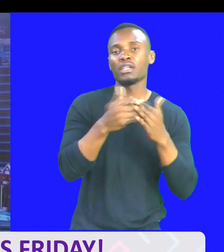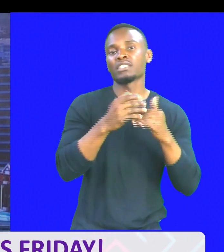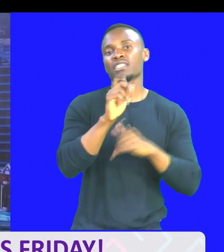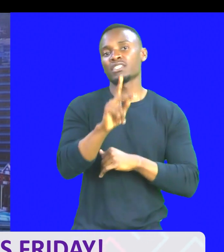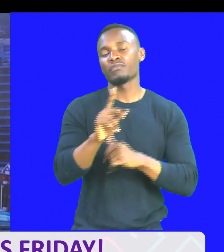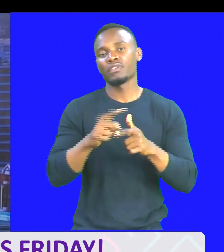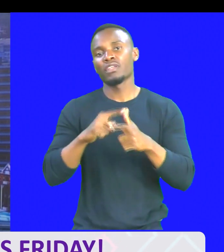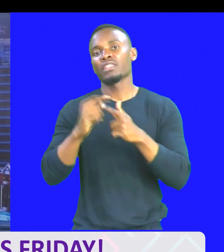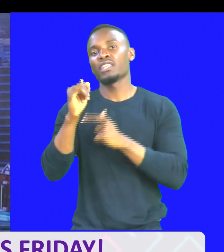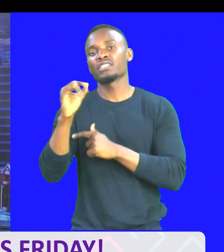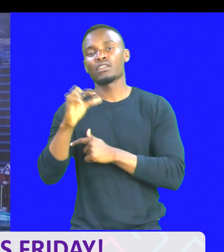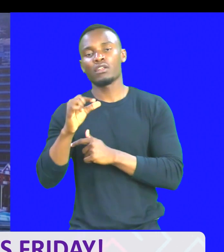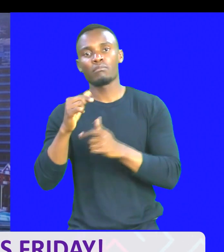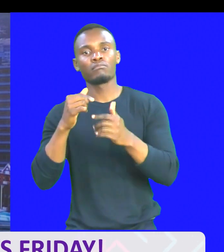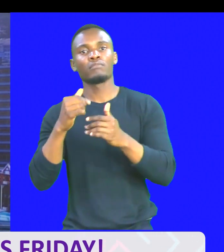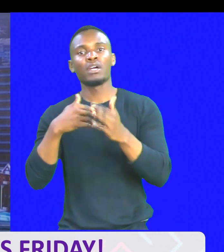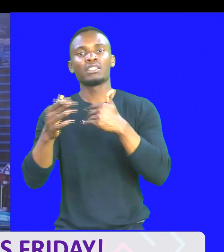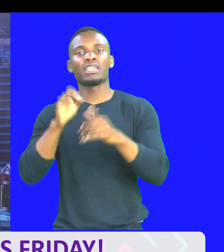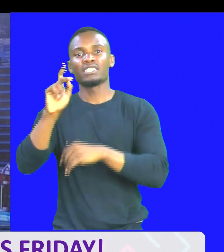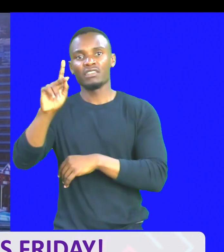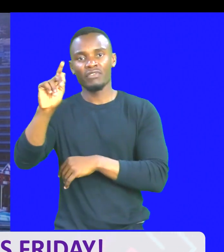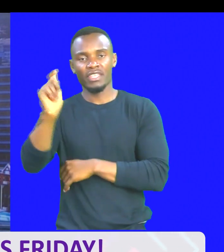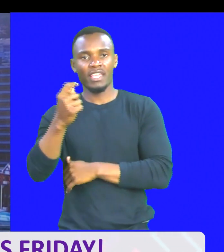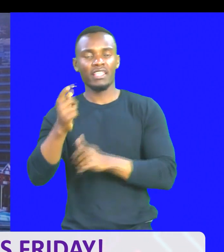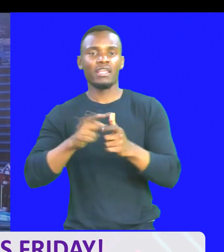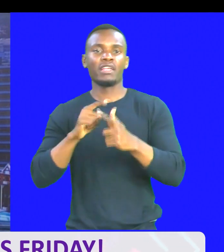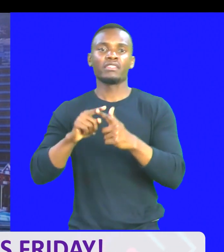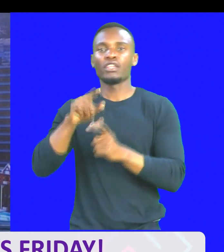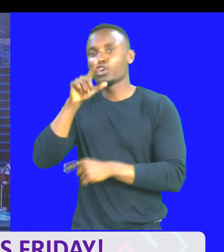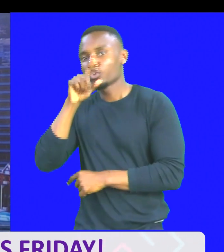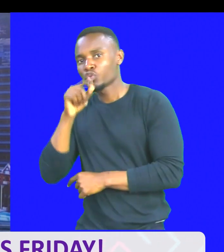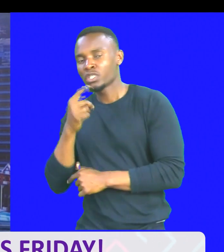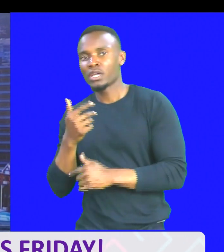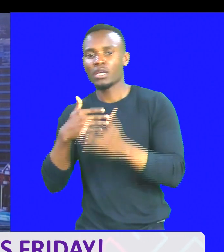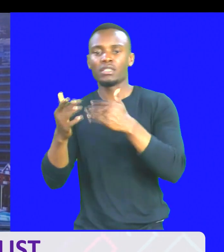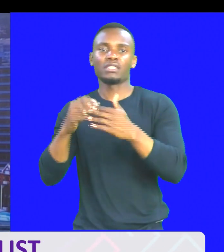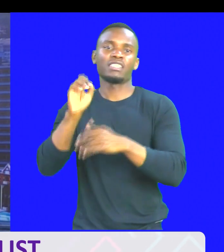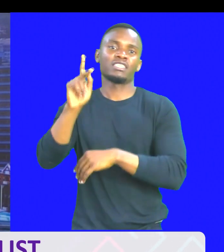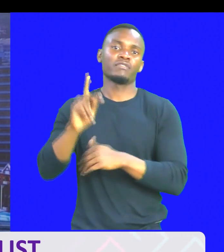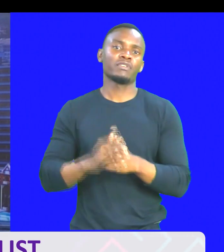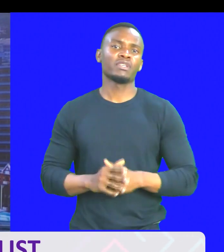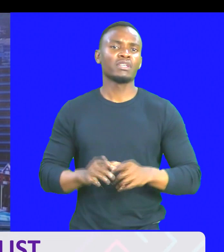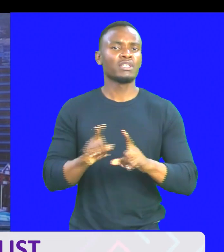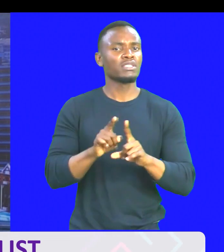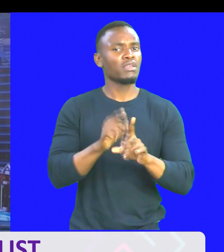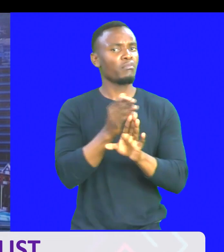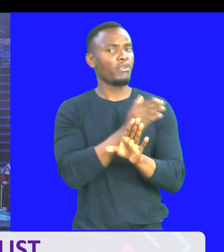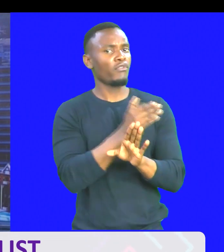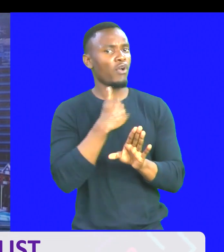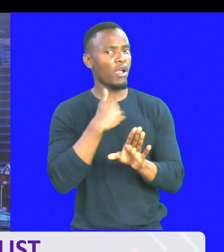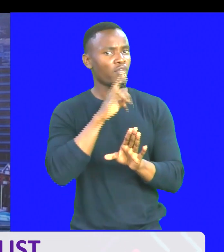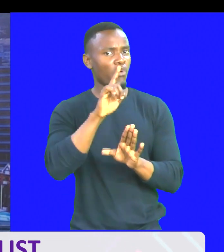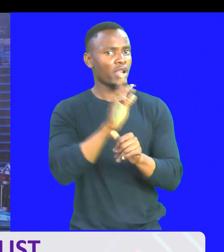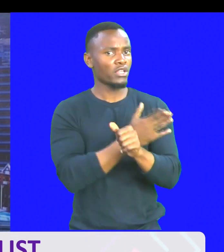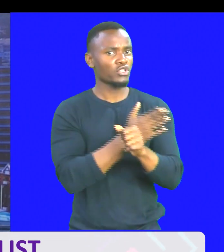Then Instagram, at Sines TV Kenya. Then, Twitter, amex, at Sines TV. Maze, kuna nguma ni mecheza hapo ya arboi na